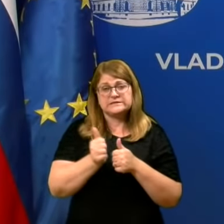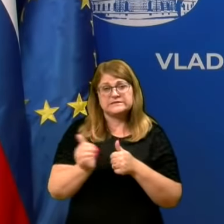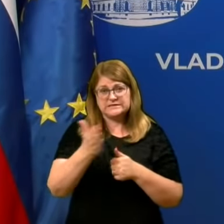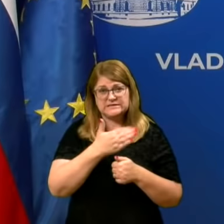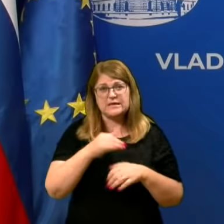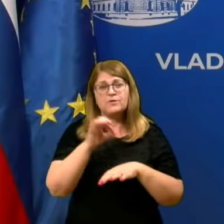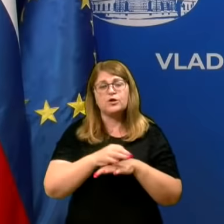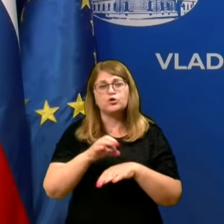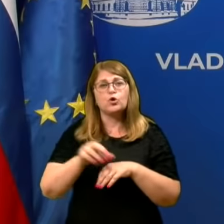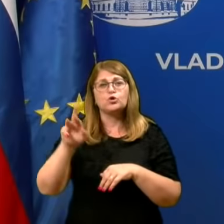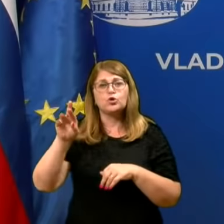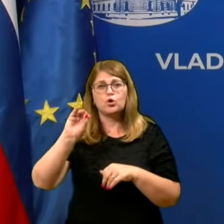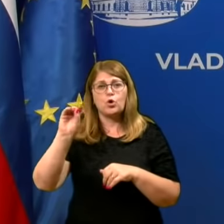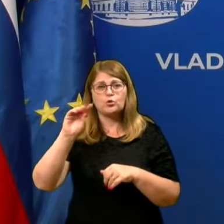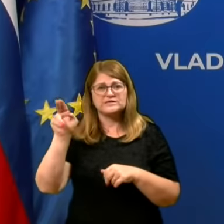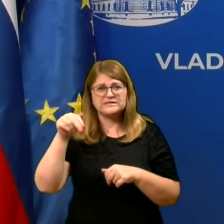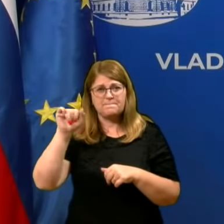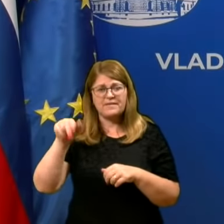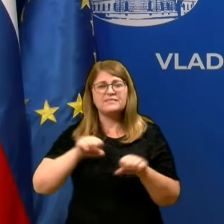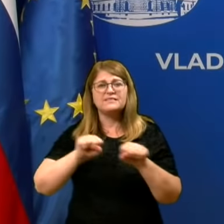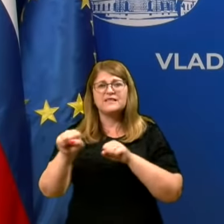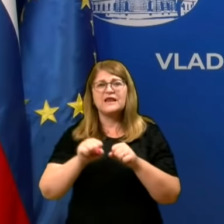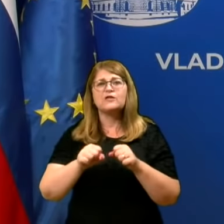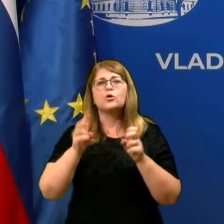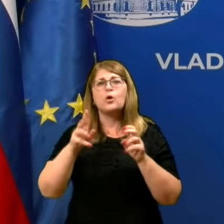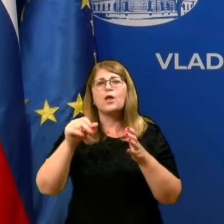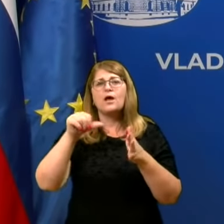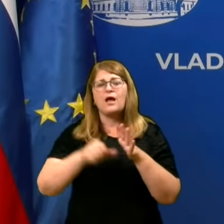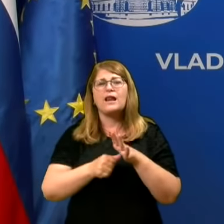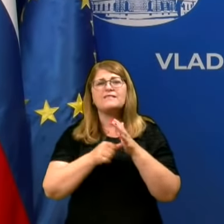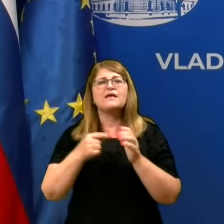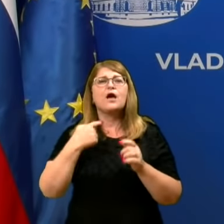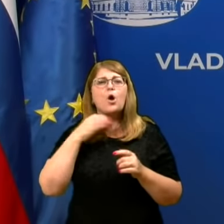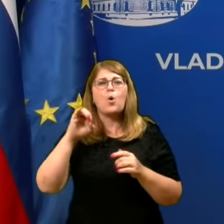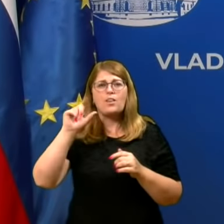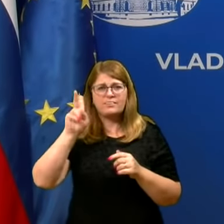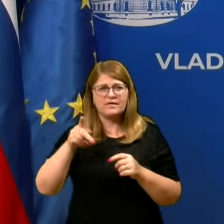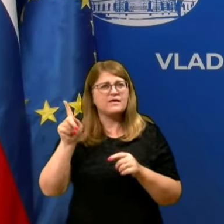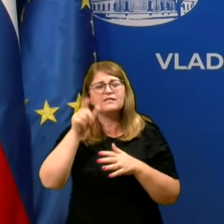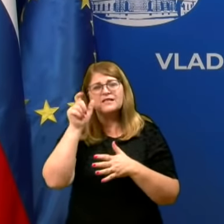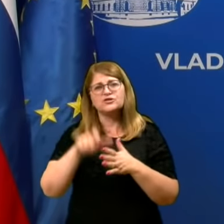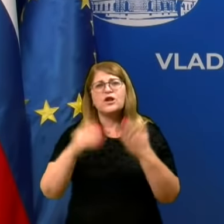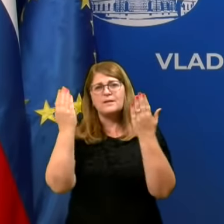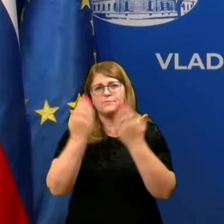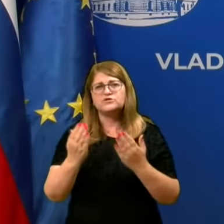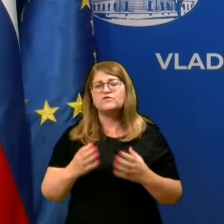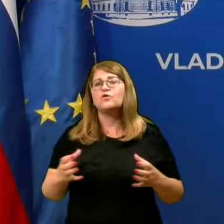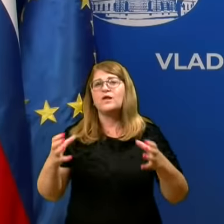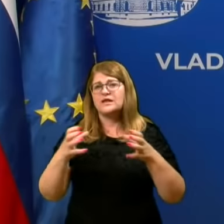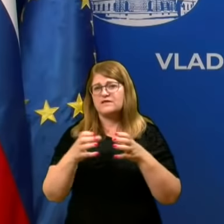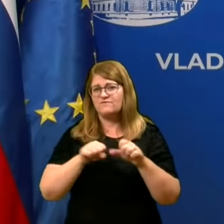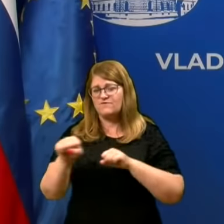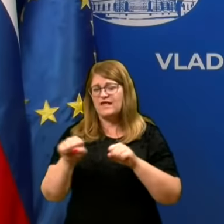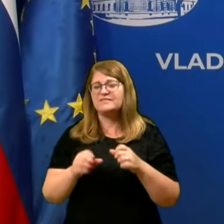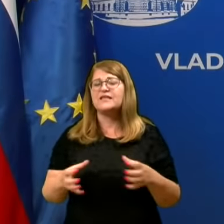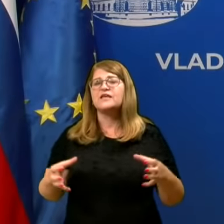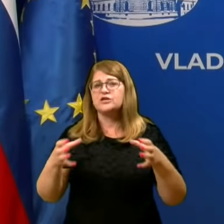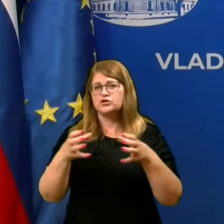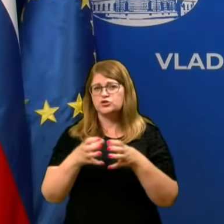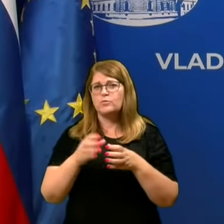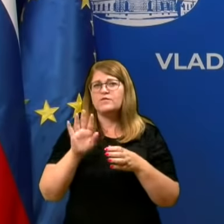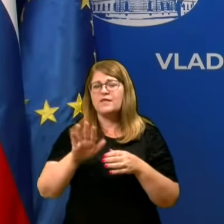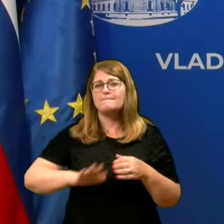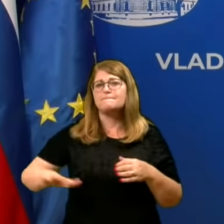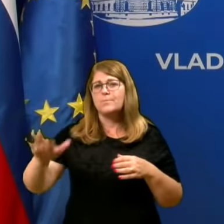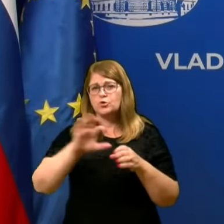direktor klinike Golnik in hkrati član posvetovalne vladne skupine za področje zdravstva med epidemijo koronavirusa. Dr.